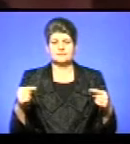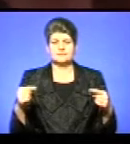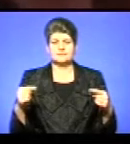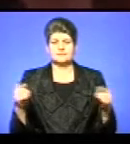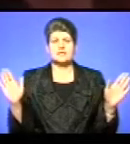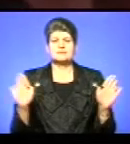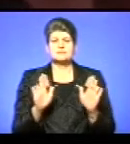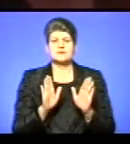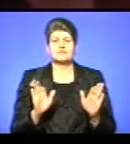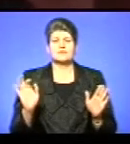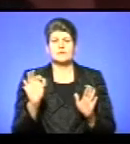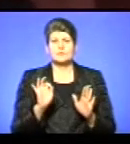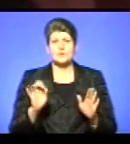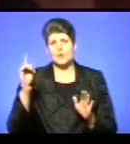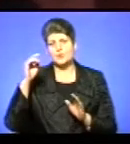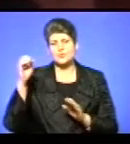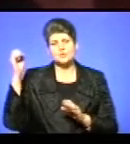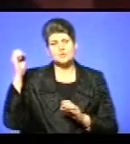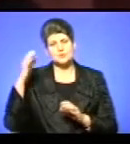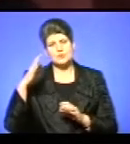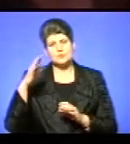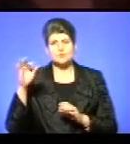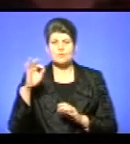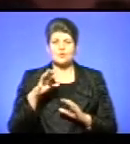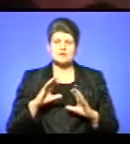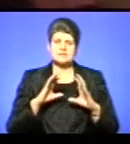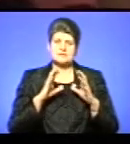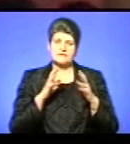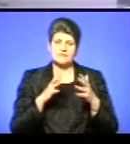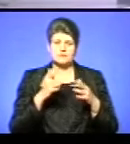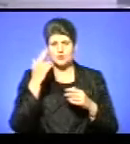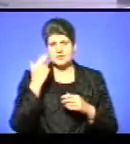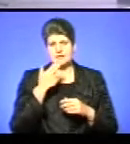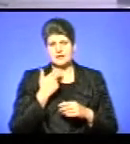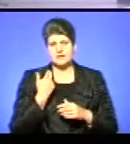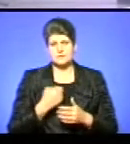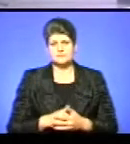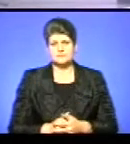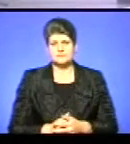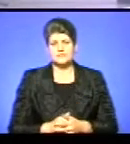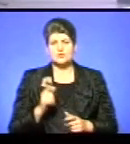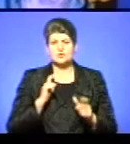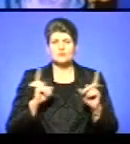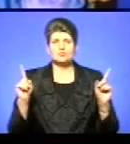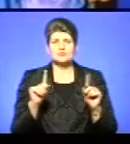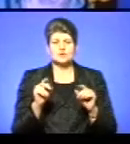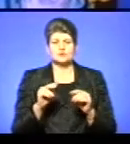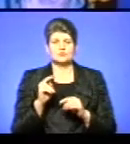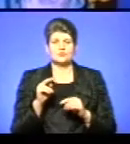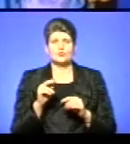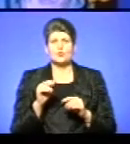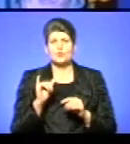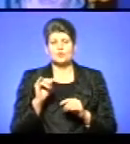Співає про сонце, про світ, про Італію. Студент музичного училища Олександр